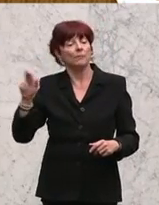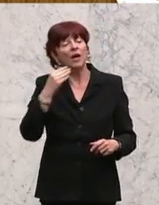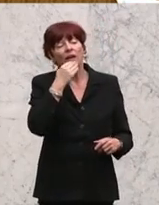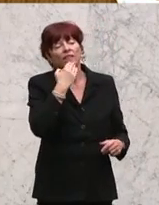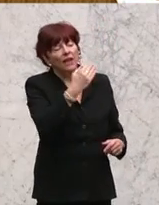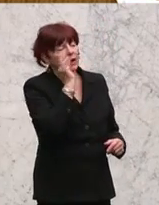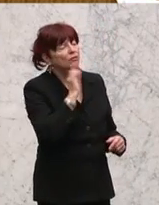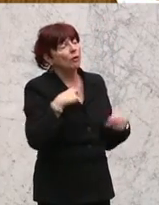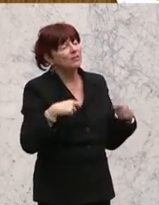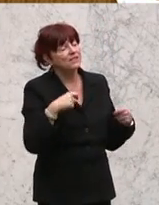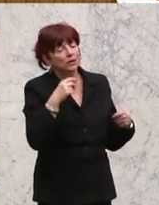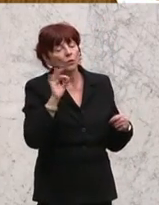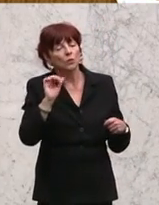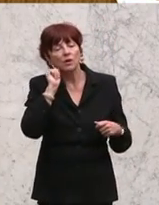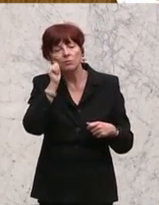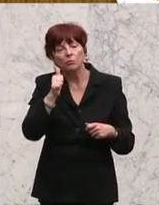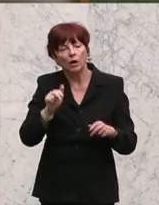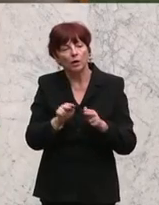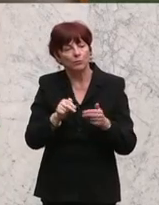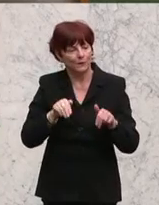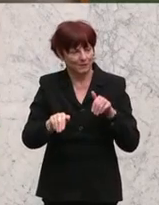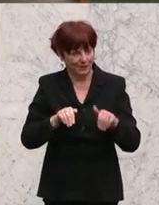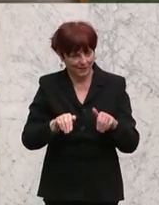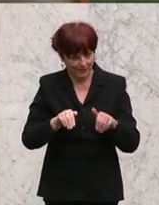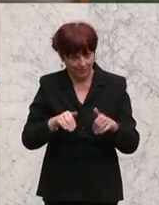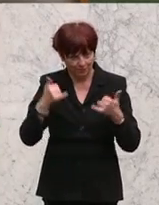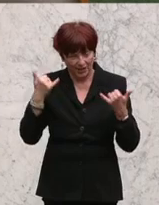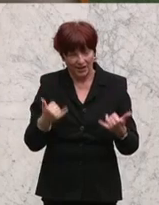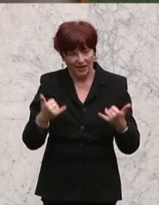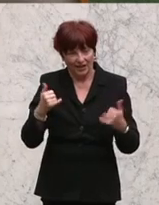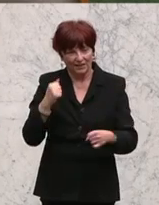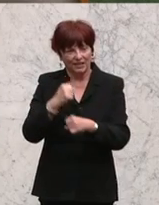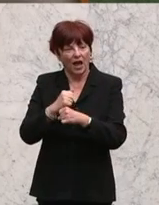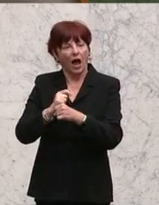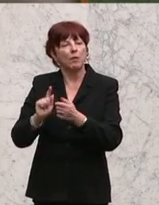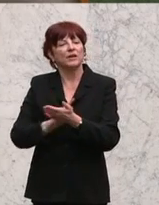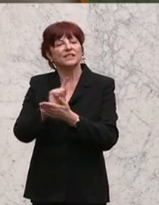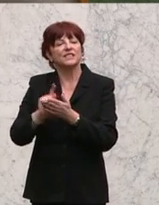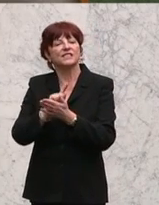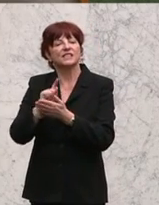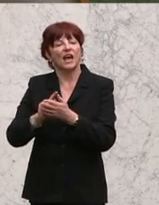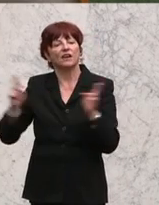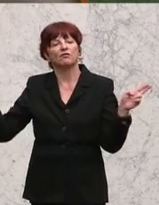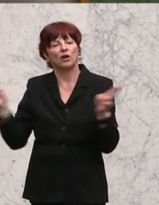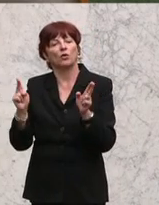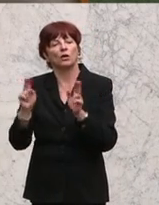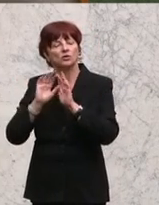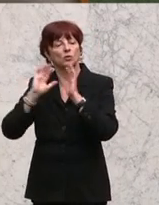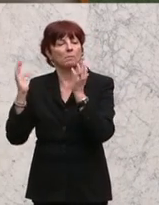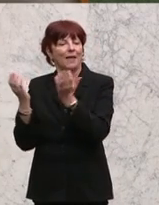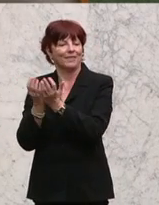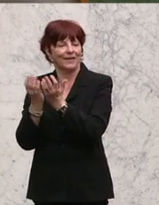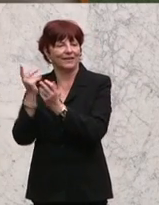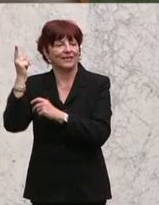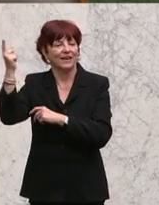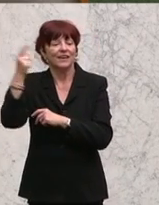Bundesminister. Jetzt vom Arbeitszeitverkürzungsplaneten der Kollegin Schatz, wo die Arbeitszeit von Ärzten auf